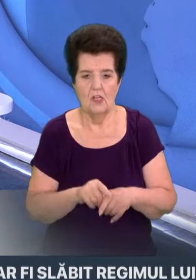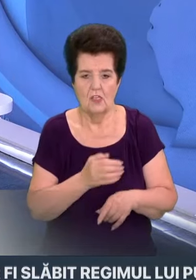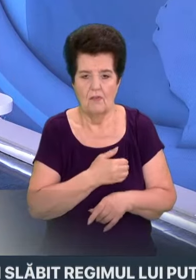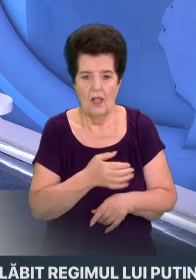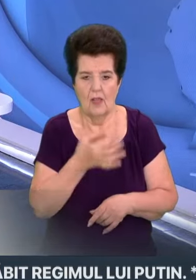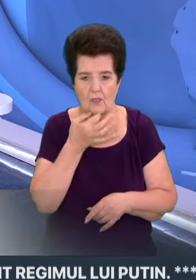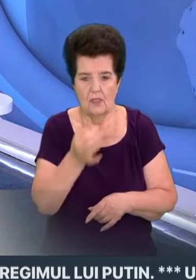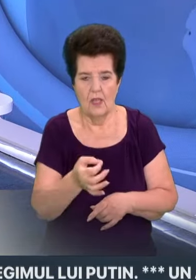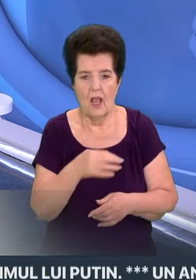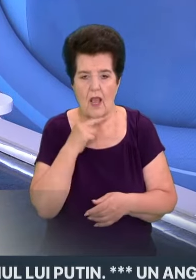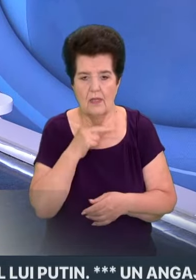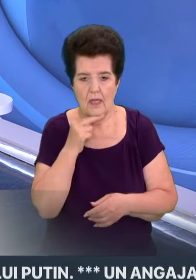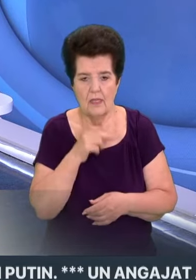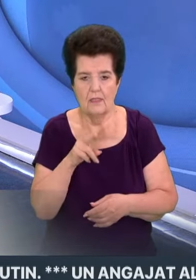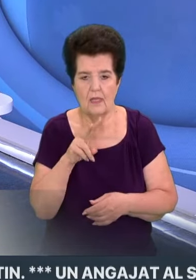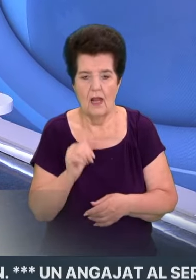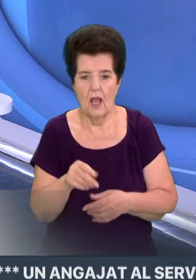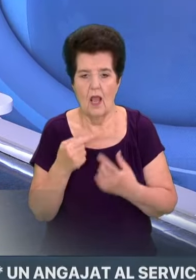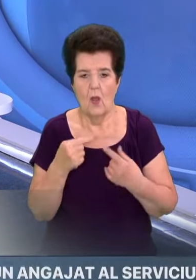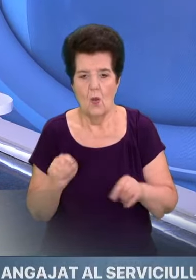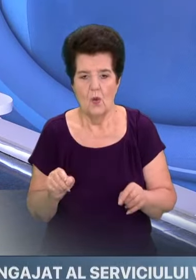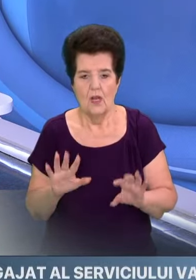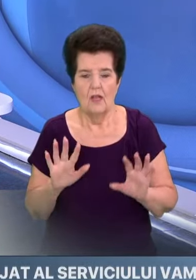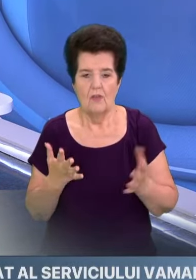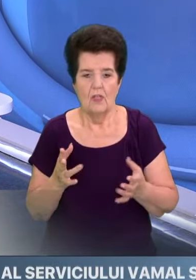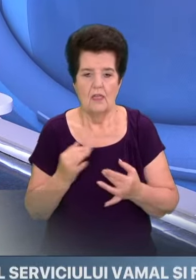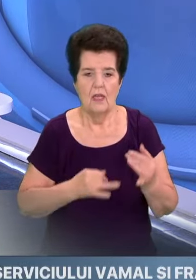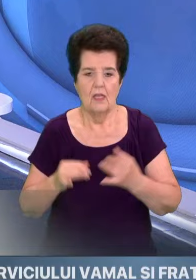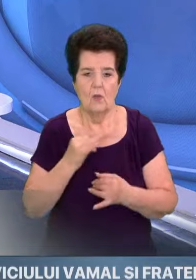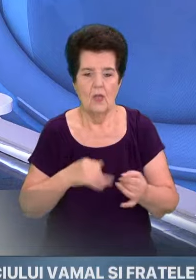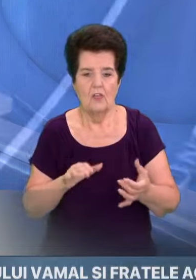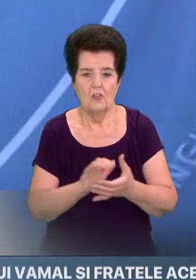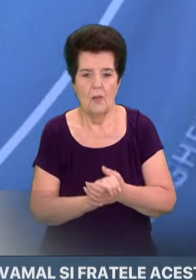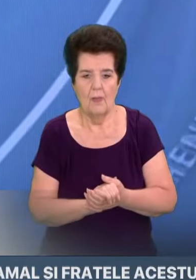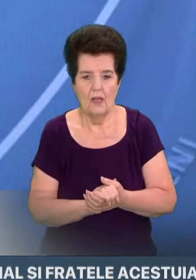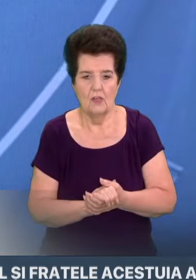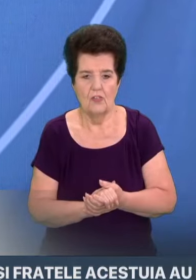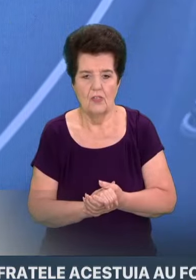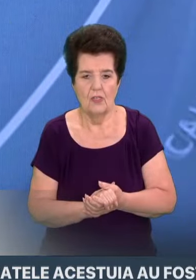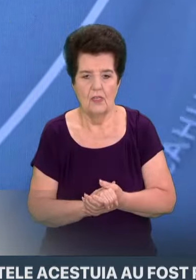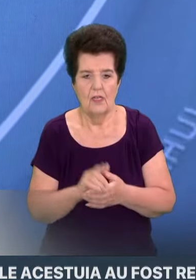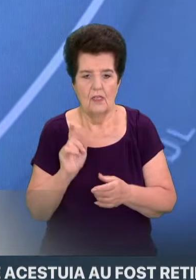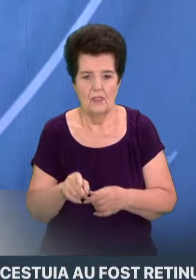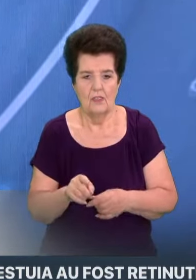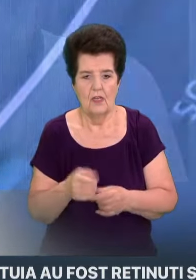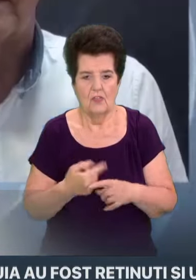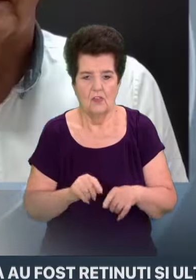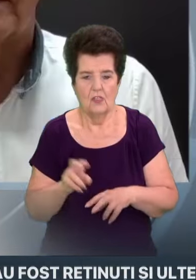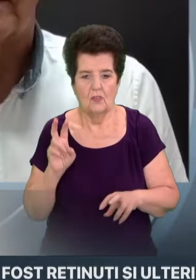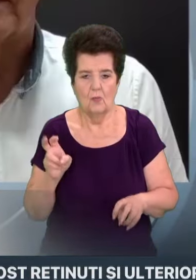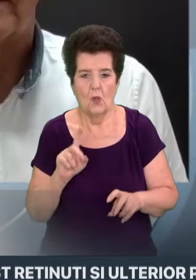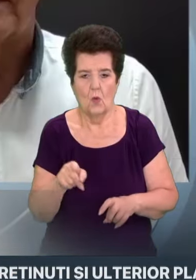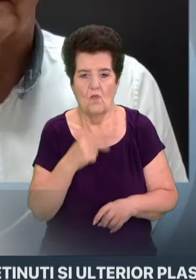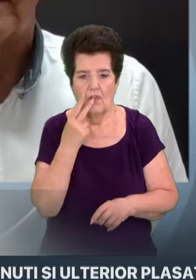acordăm un pic atenție și la unele eventuale negocieri de pace. Aș vrea să izbutim să abordăm și acest subiect. Cum